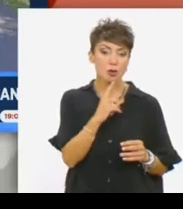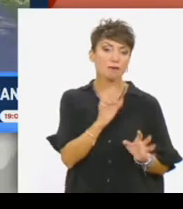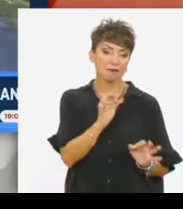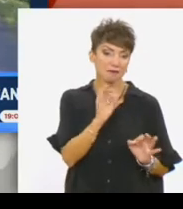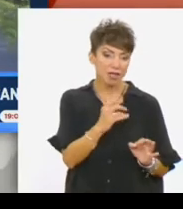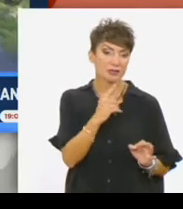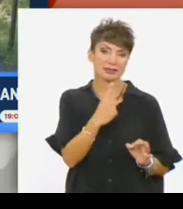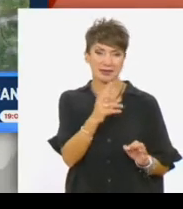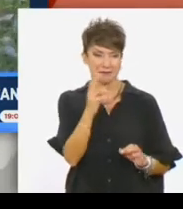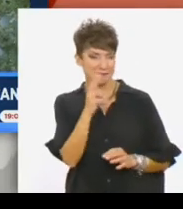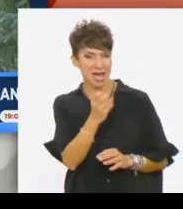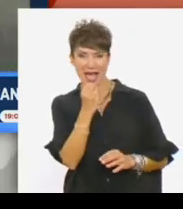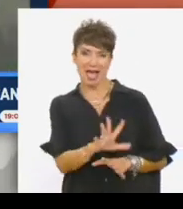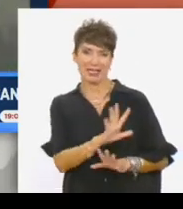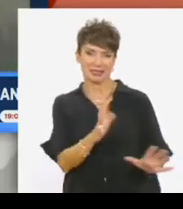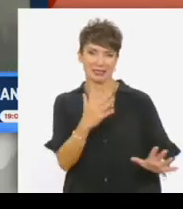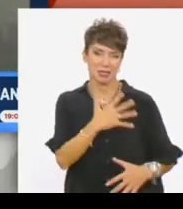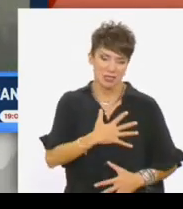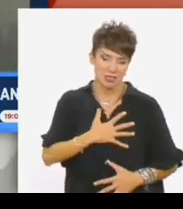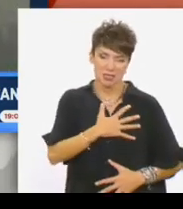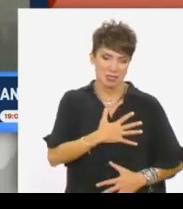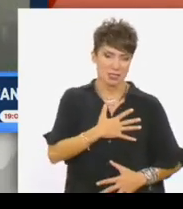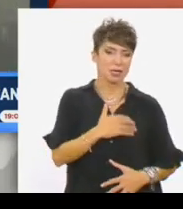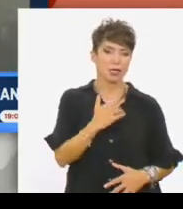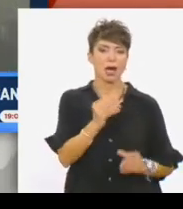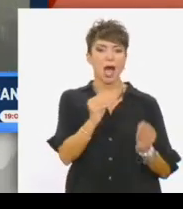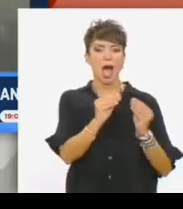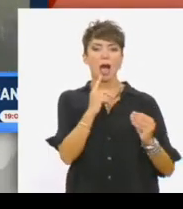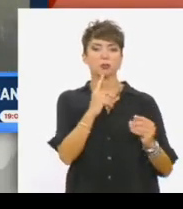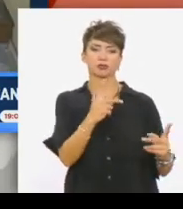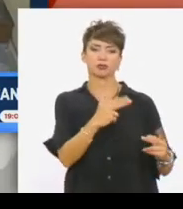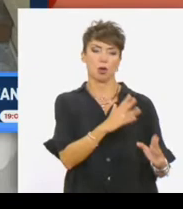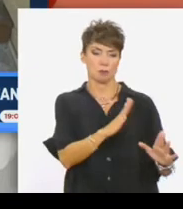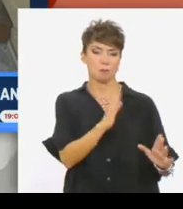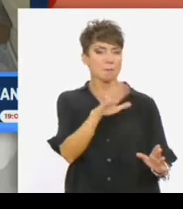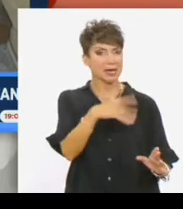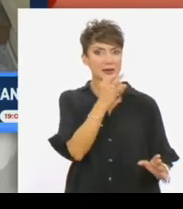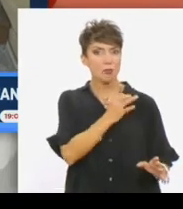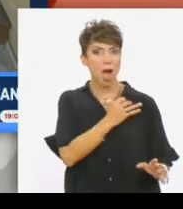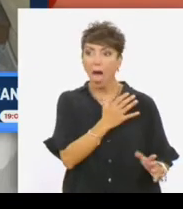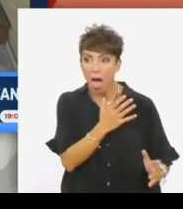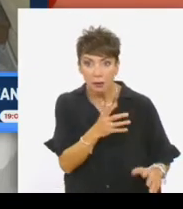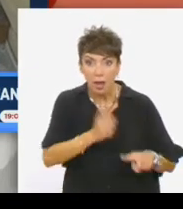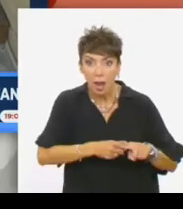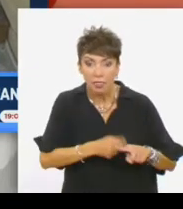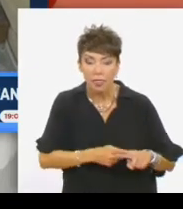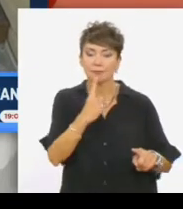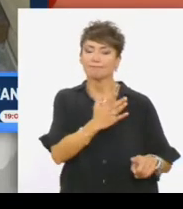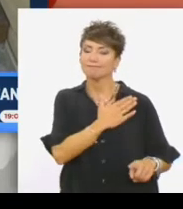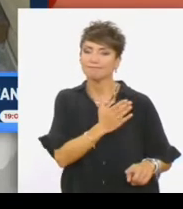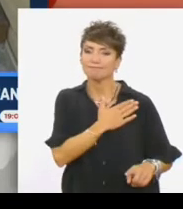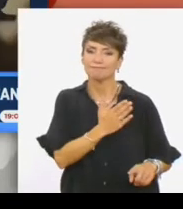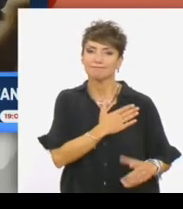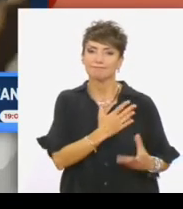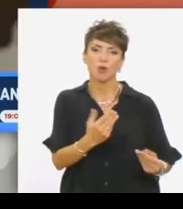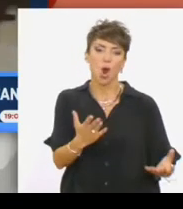άσχημη κατάσταση, θα μπορούσε να πει κανείς και αναγκαστήκαμε να διακόψουμε τη συνομιλία ωστόσο όταν είμαστε από την Ελλάδα θα σου πω ότι μας ευχαρίστησε